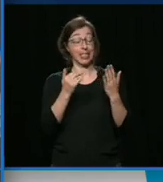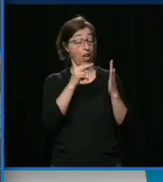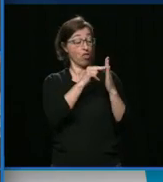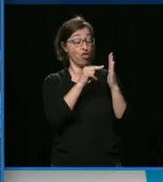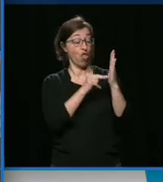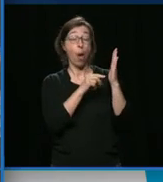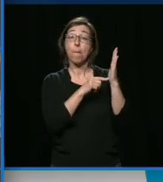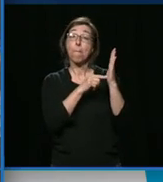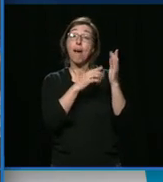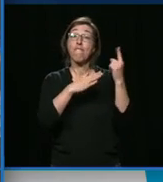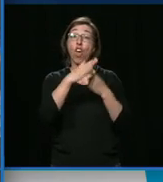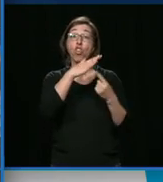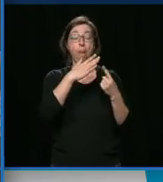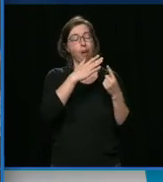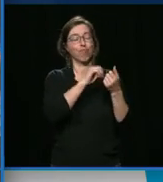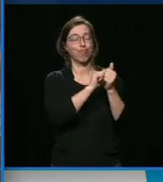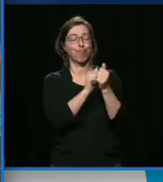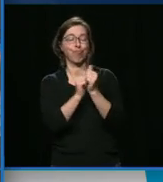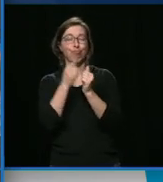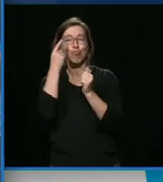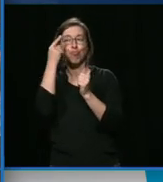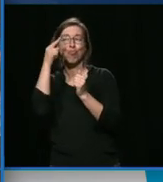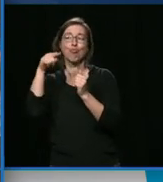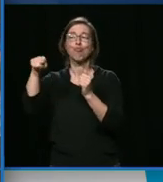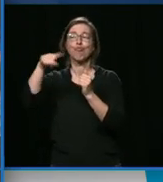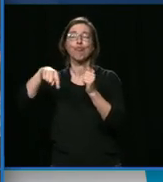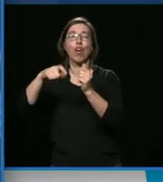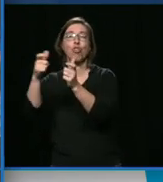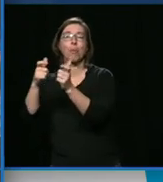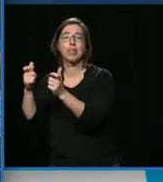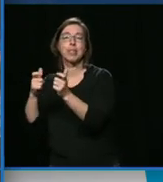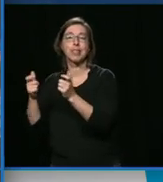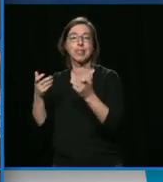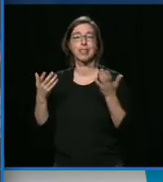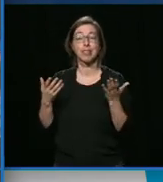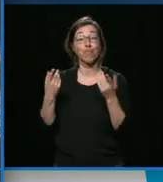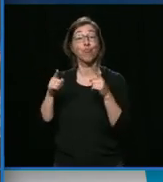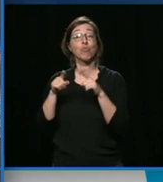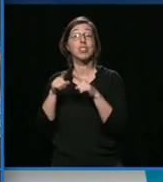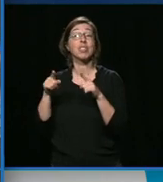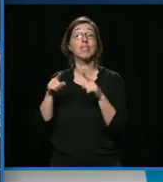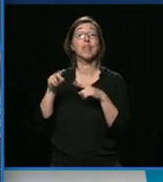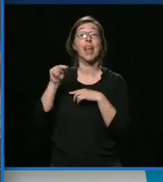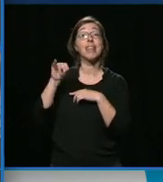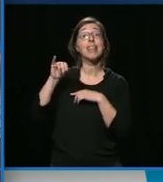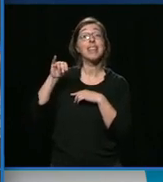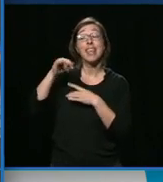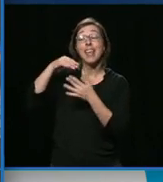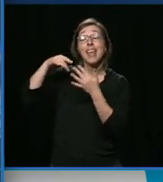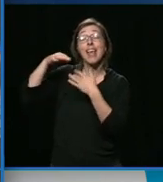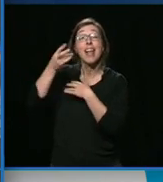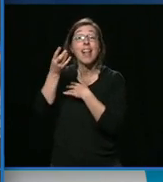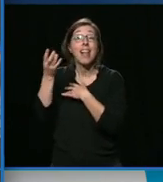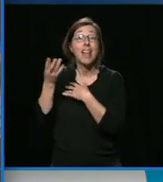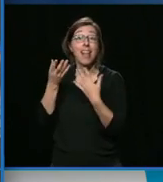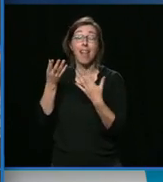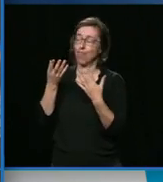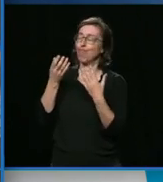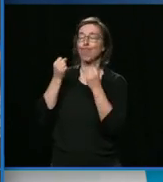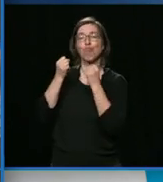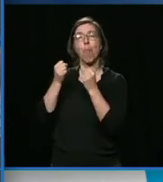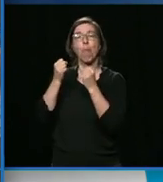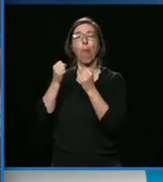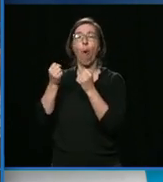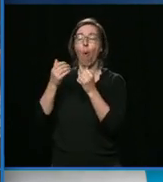en permettant cinq fois plus de nickel dans l'air. L'époque où on freinait des projets de transport en commun en prétextant que c'est une